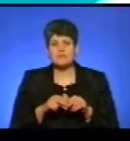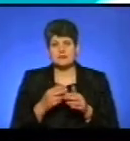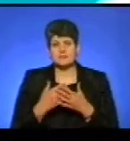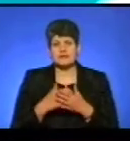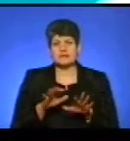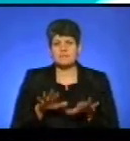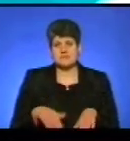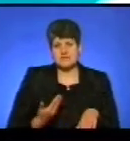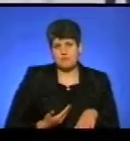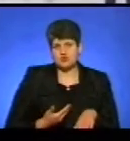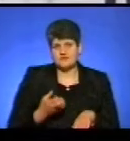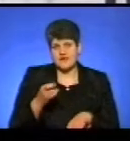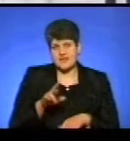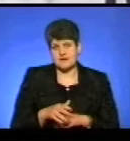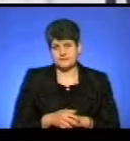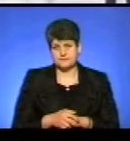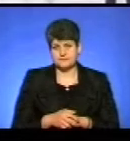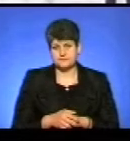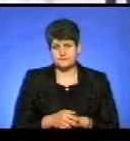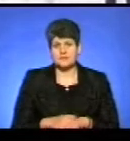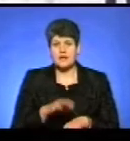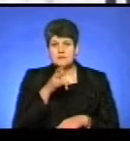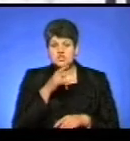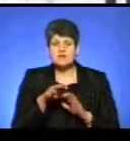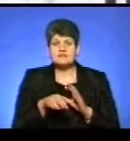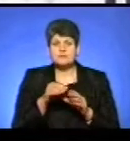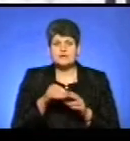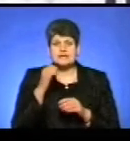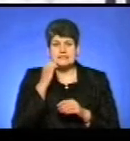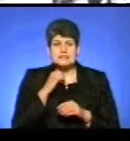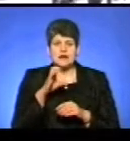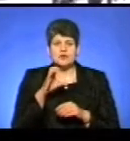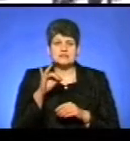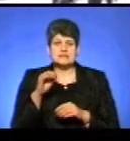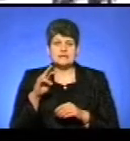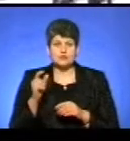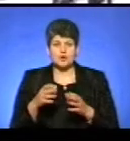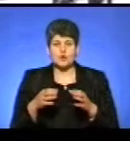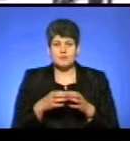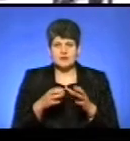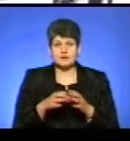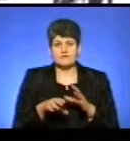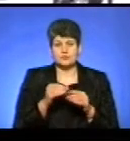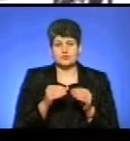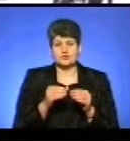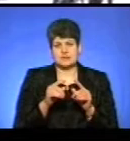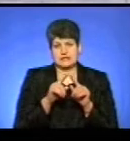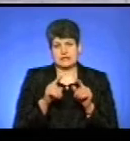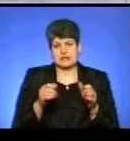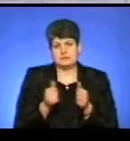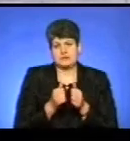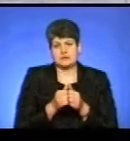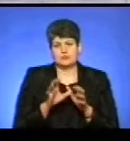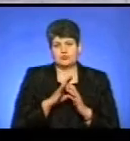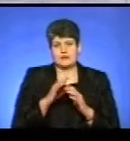місця проживання. Під час виборів до старосільської громади поруч з виборчими дільницями висіли агітаційні плакати,